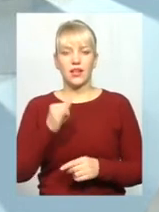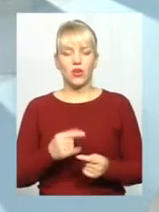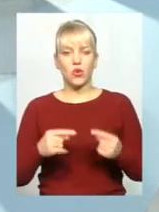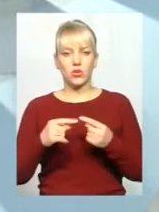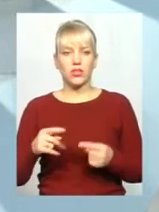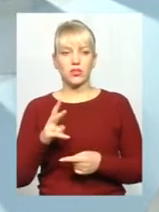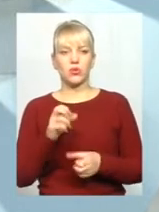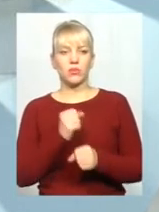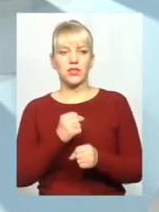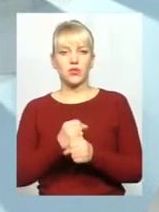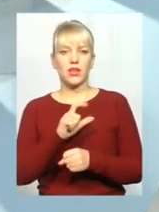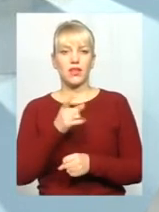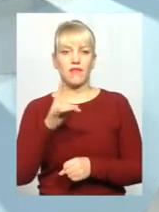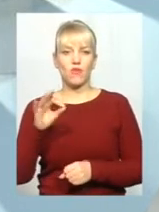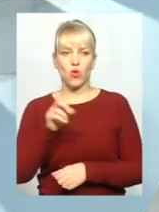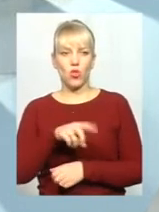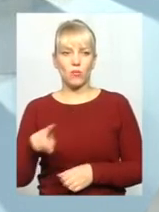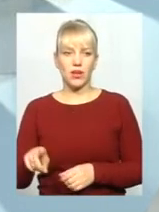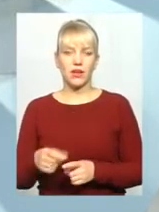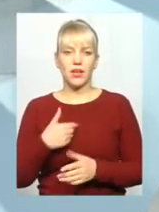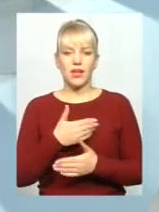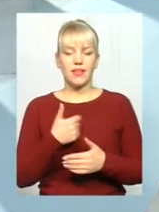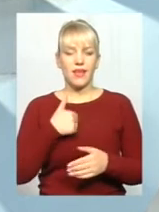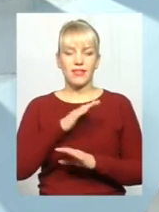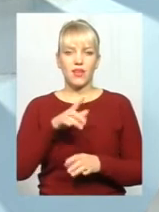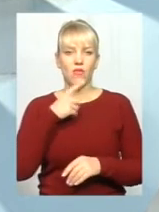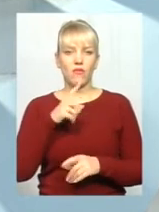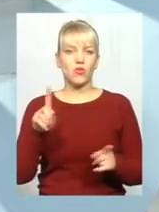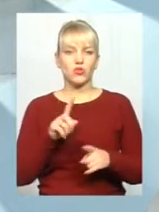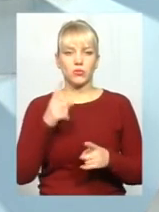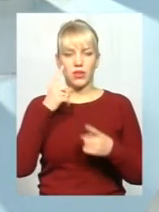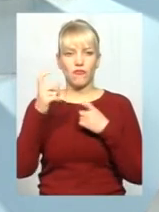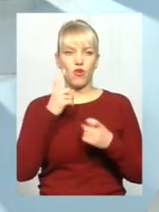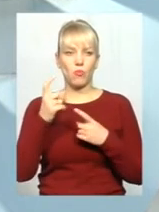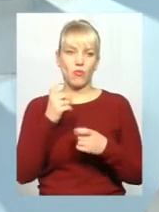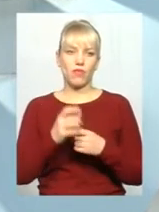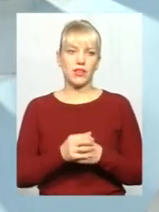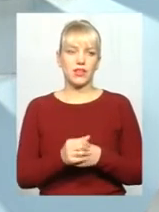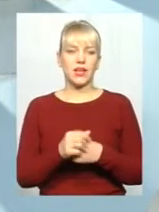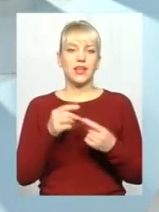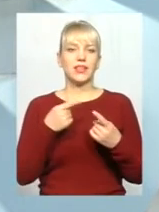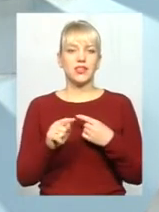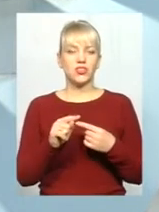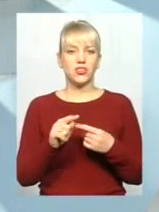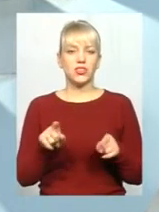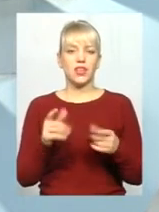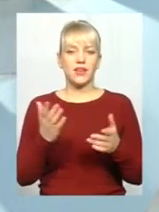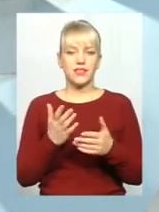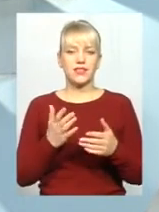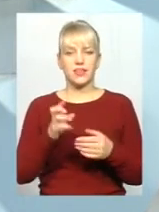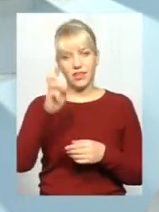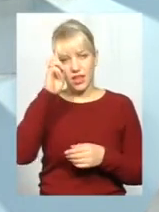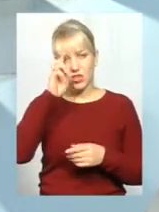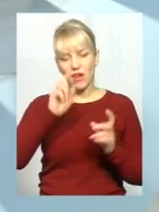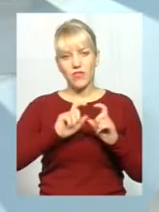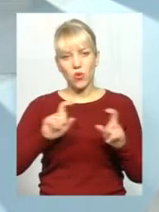працюють по євро-намерах. Я не говорю про те, щоб там інформувати інші якісь державні органи,